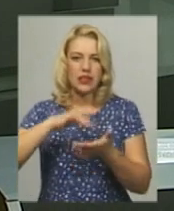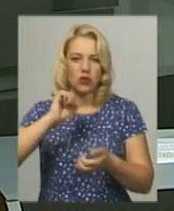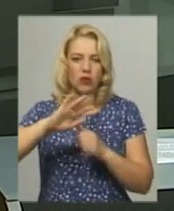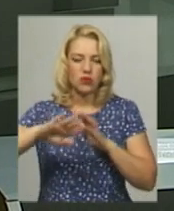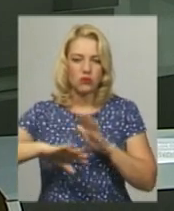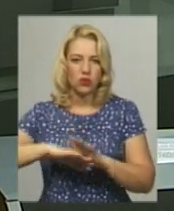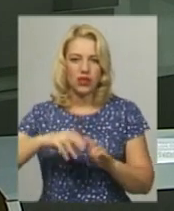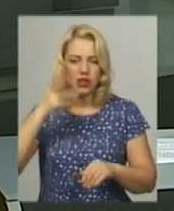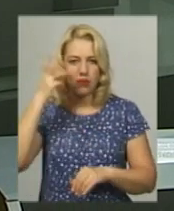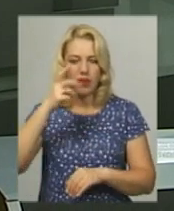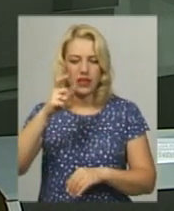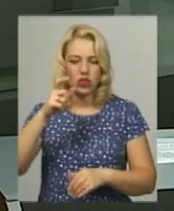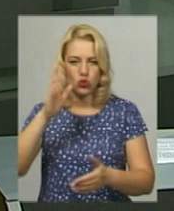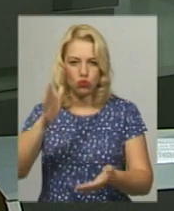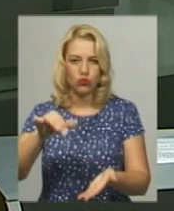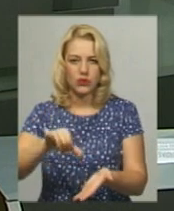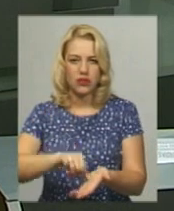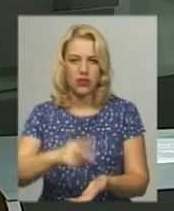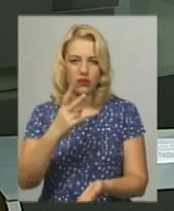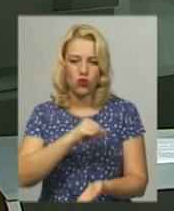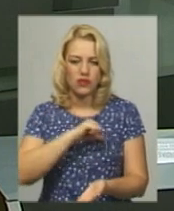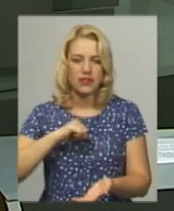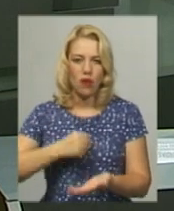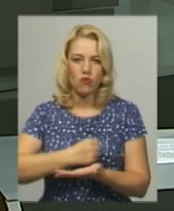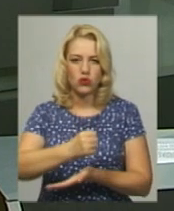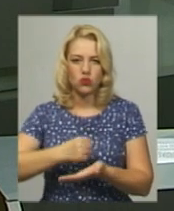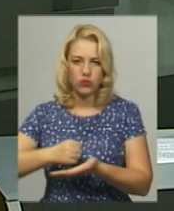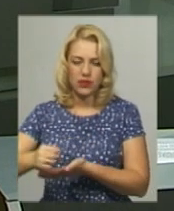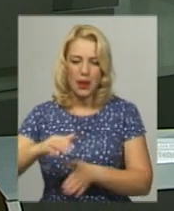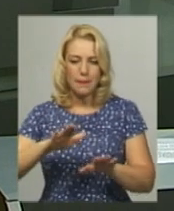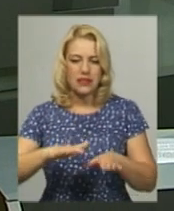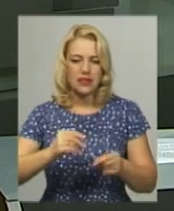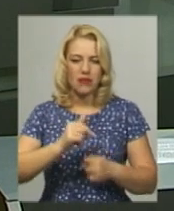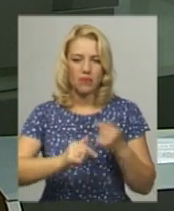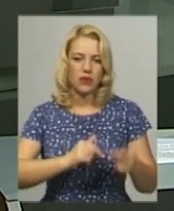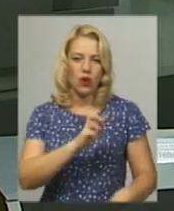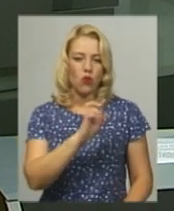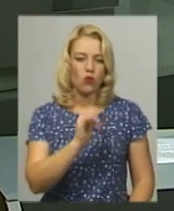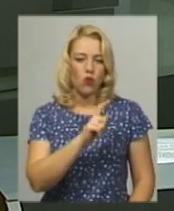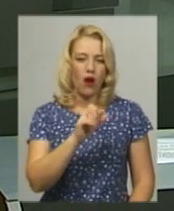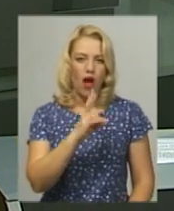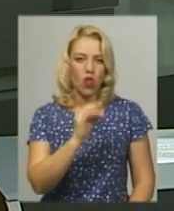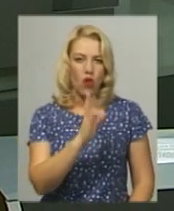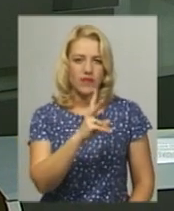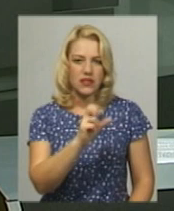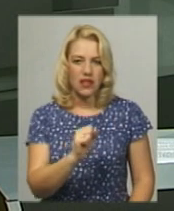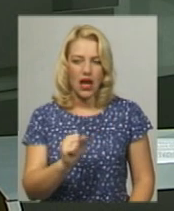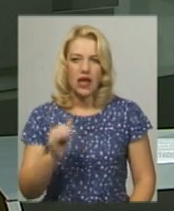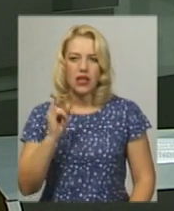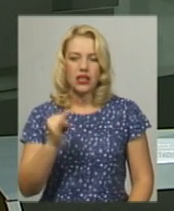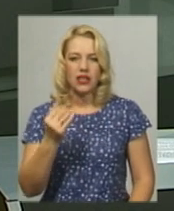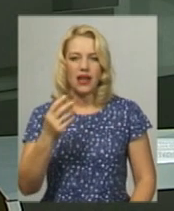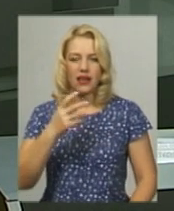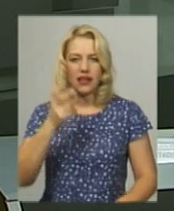Хмельниччину представляють двоє самовисуванців – місцева підприємець Вікторія Кохановська та київський підприємець Андрій